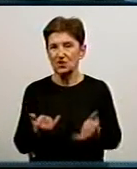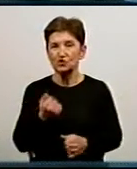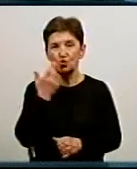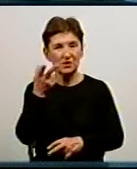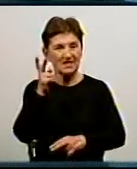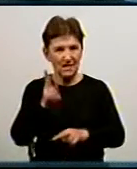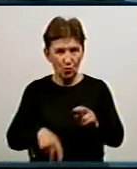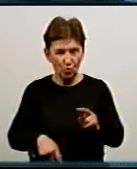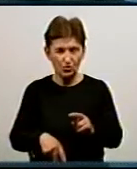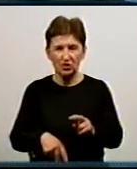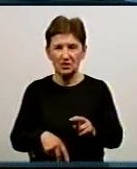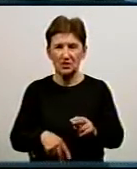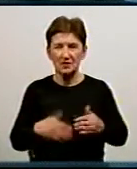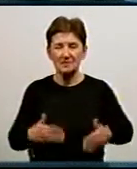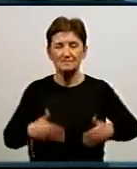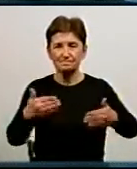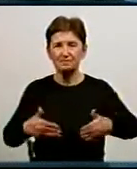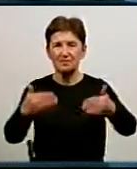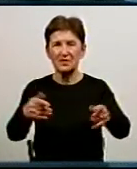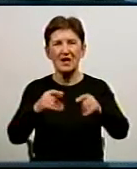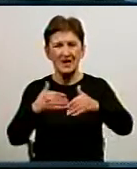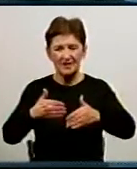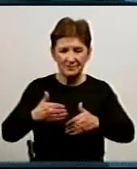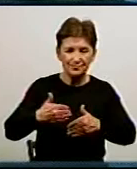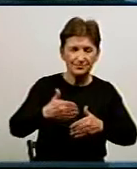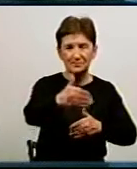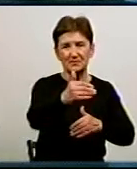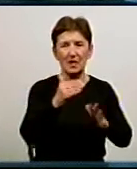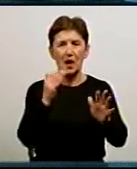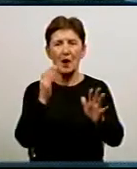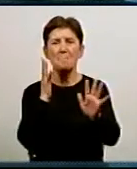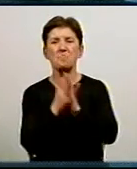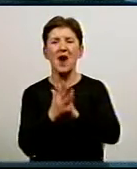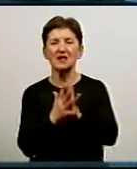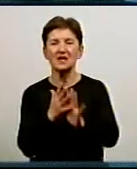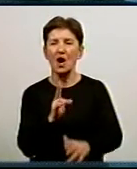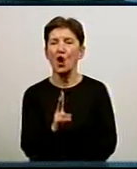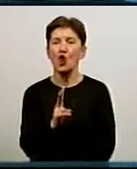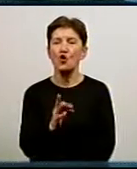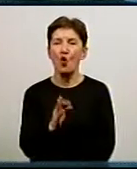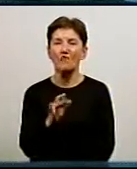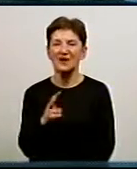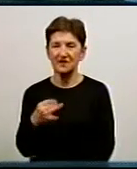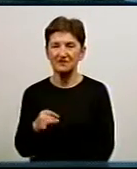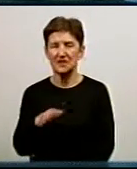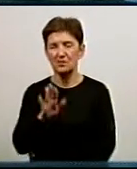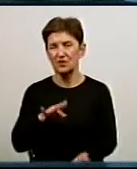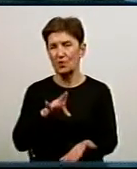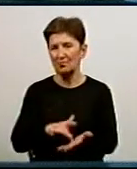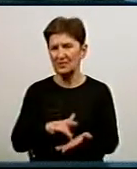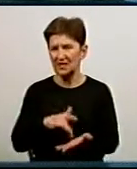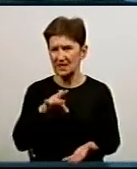водогін, дійдемо до парку Ковалівського, той, який зараз працюємо, потім прийдемо на водогін Центральниця, по вулиці